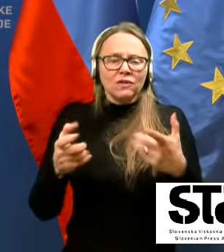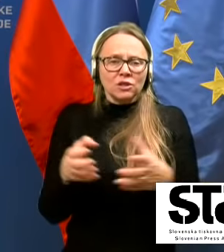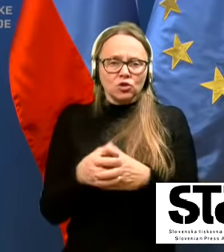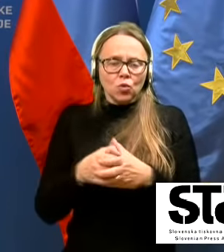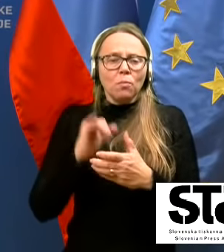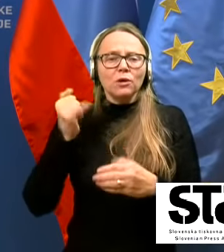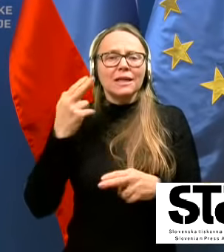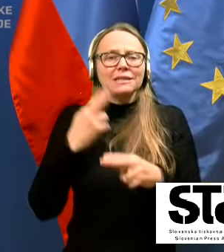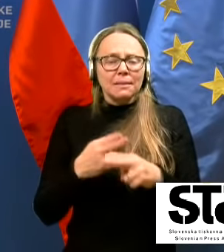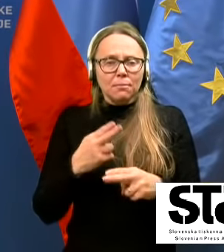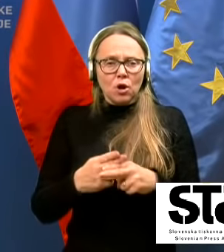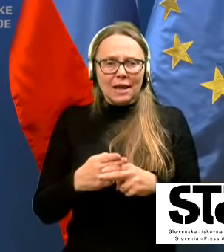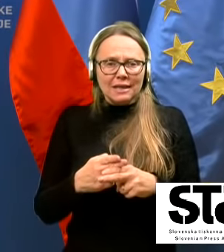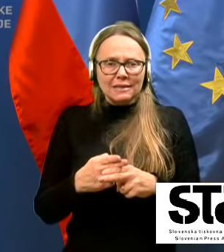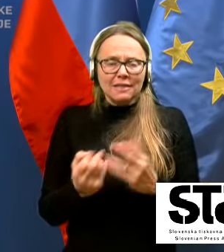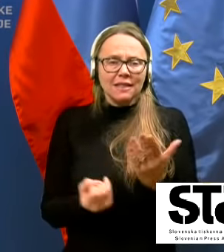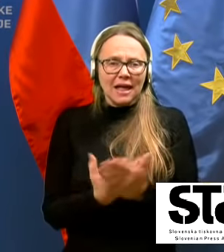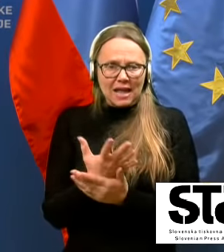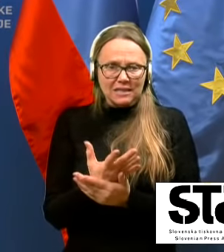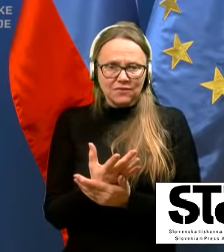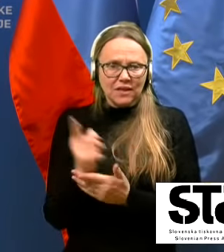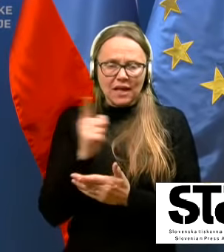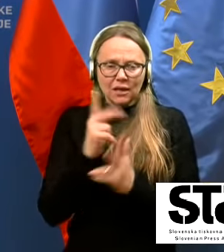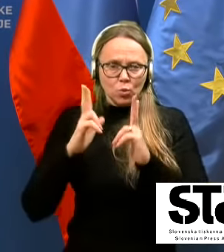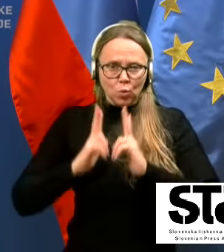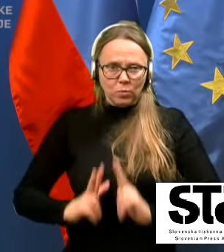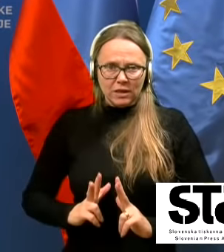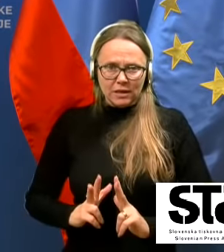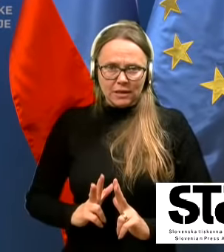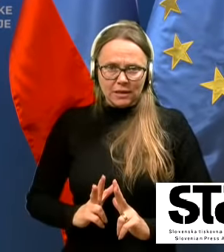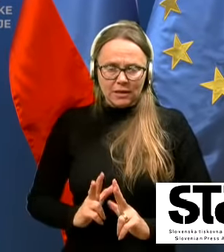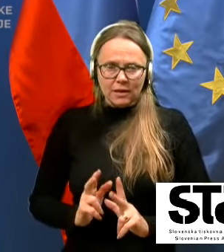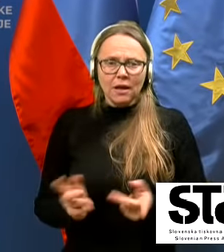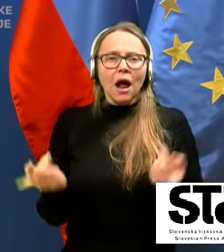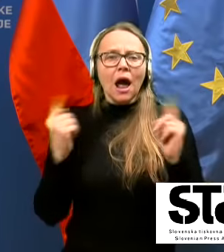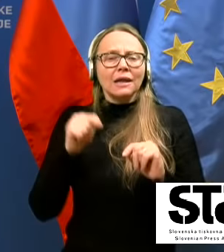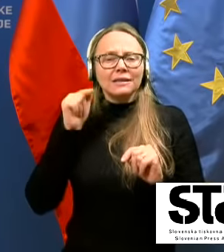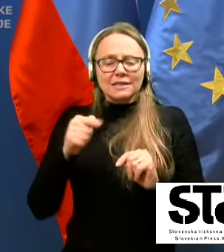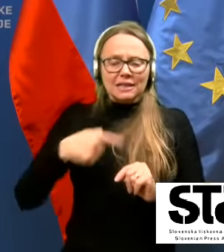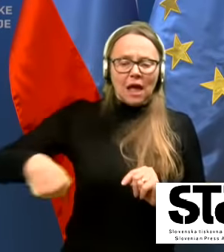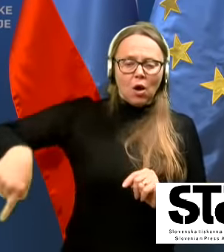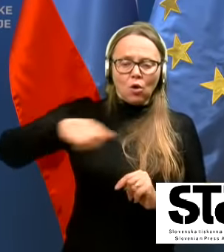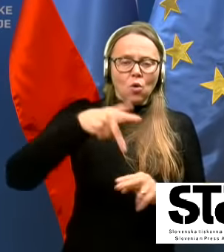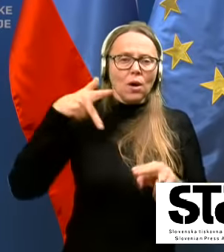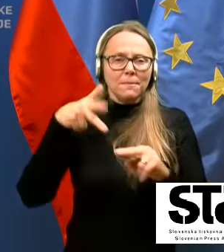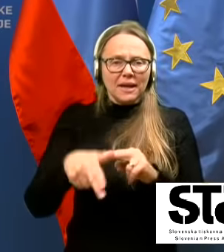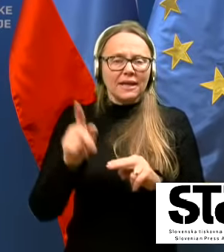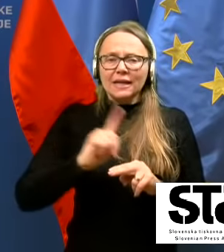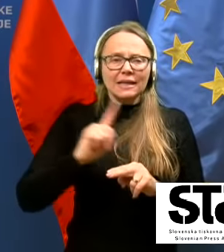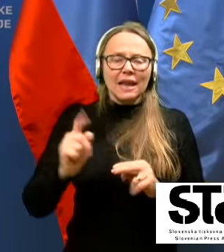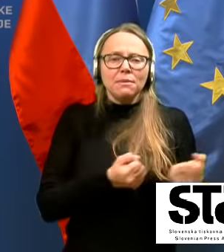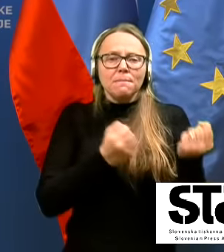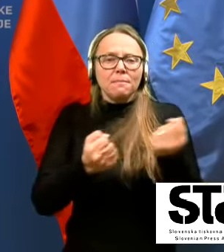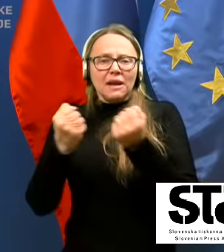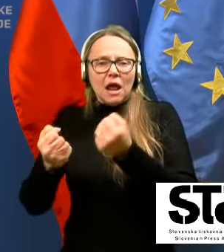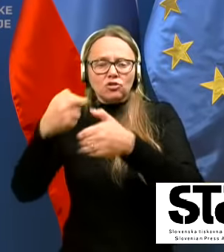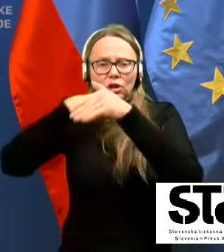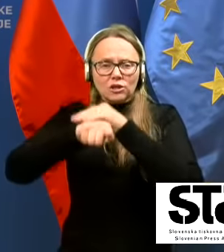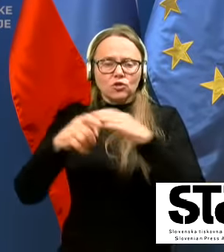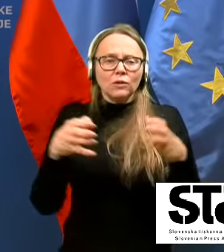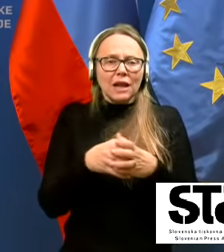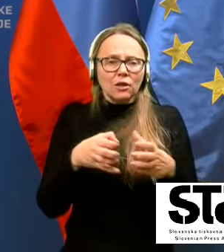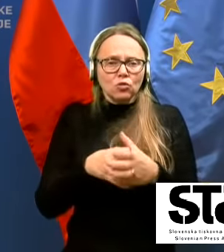bolezen bodi si razvije in umiri, bodi si se ta krok prekine, da ne bi prenašali iznotraj družbe